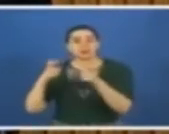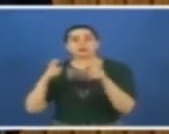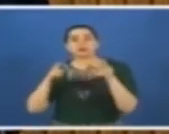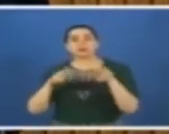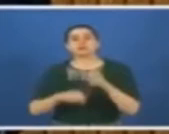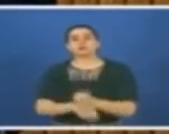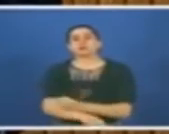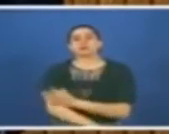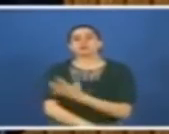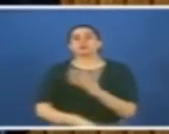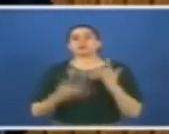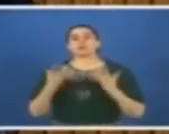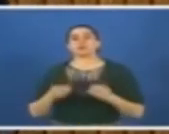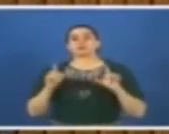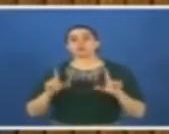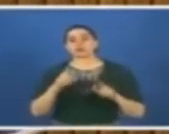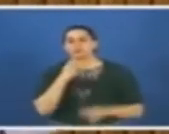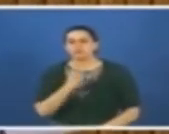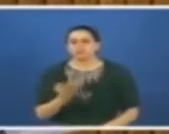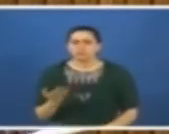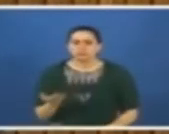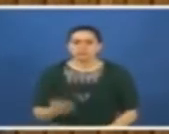onurlu ve gururlu olmalıyız diyor.